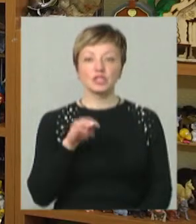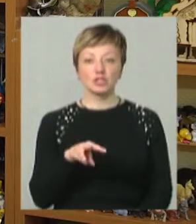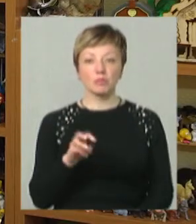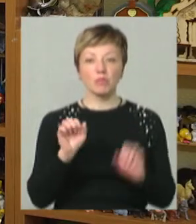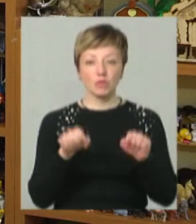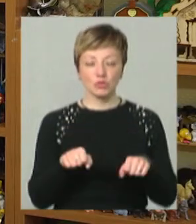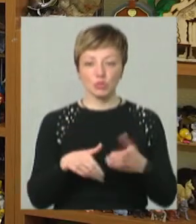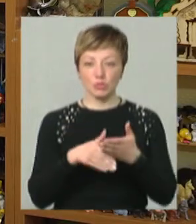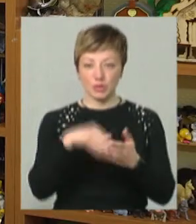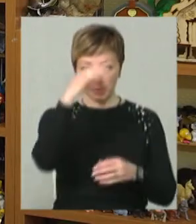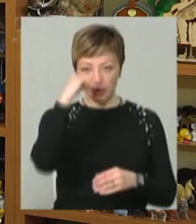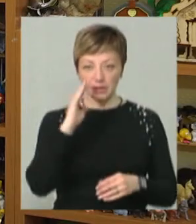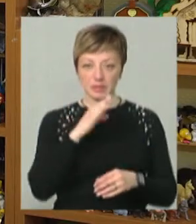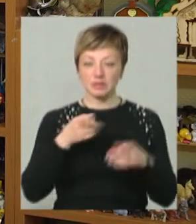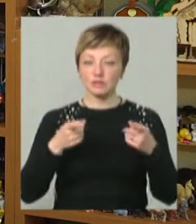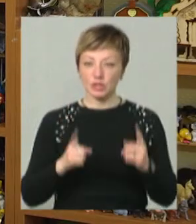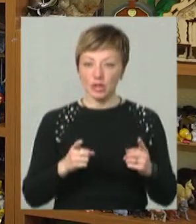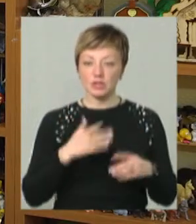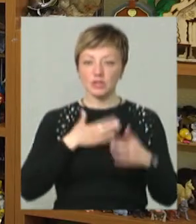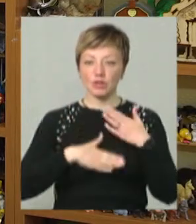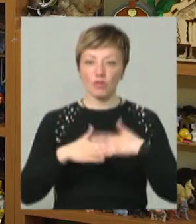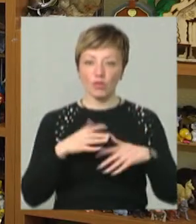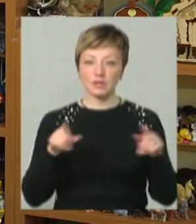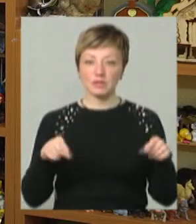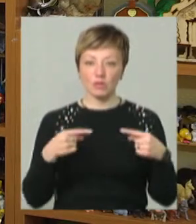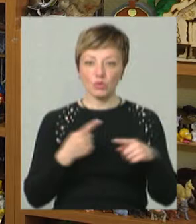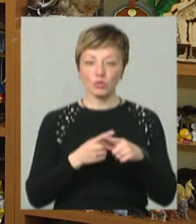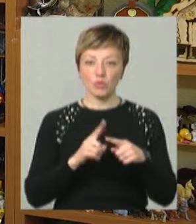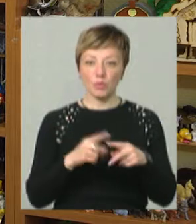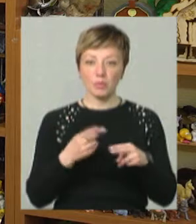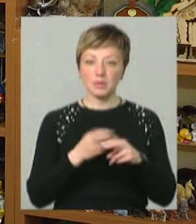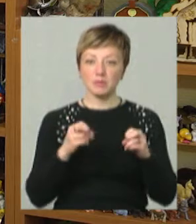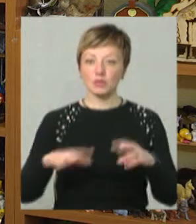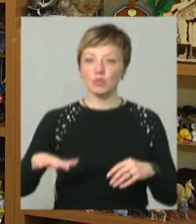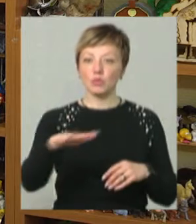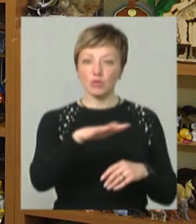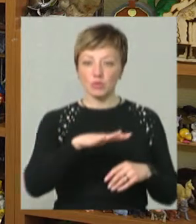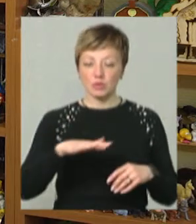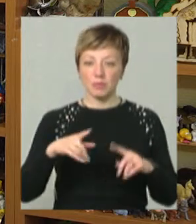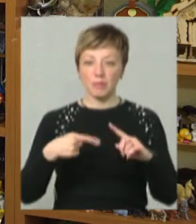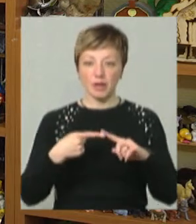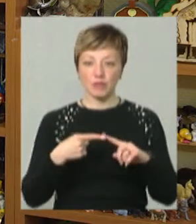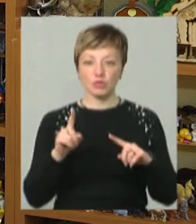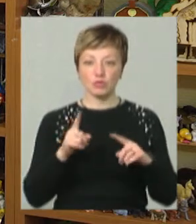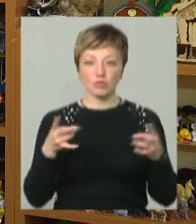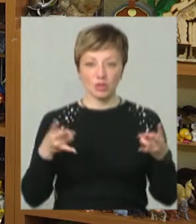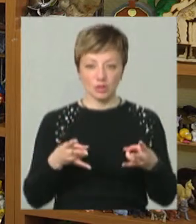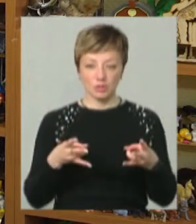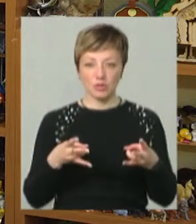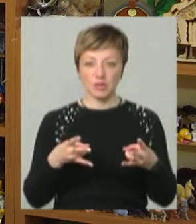батьки? Звичайно, задоволення або створення того безпечного простору – це перше, що потрібно.